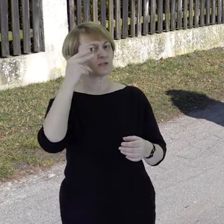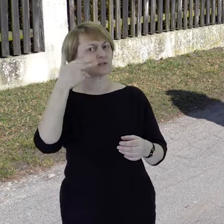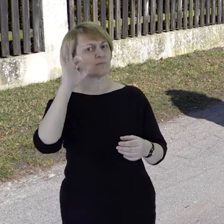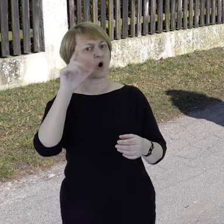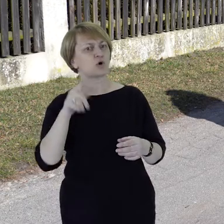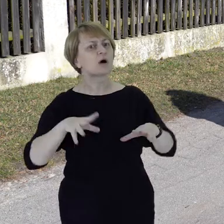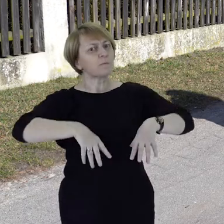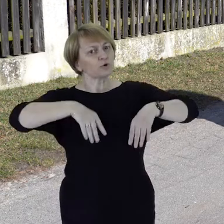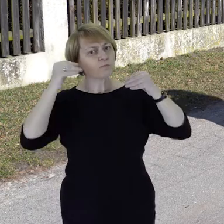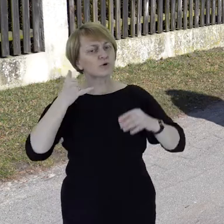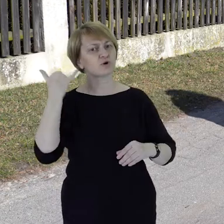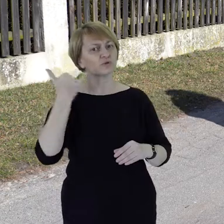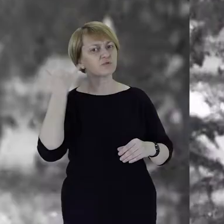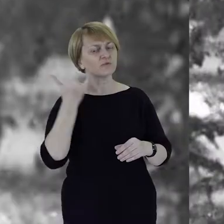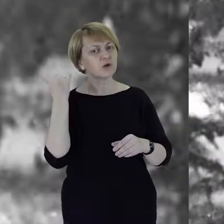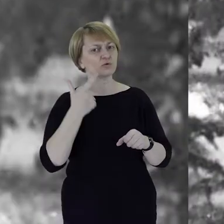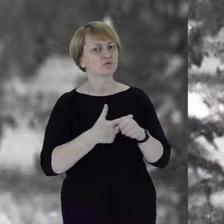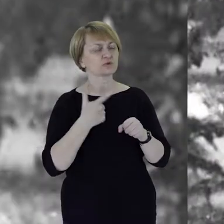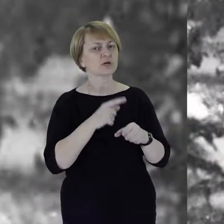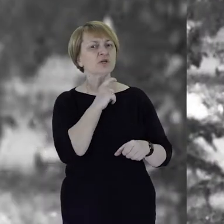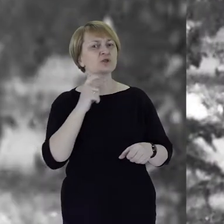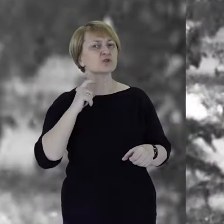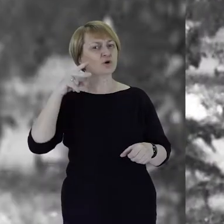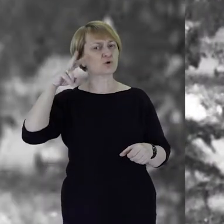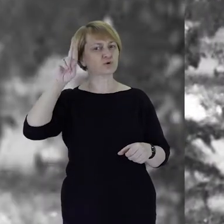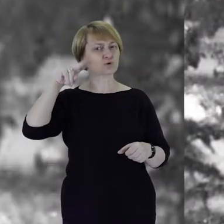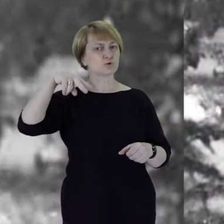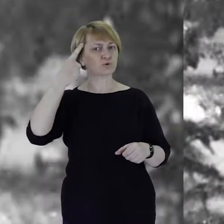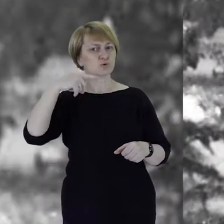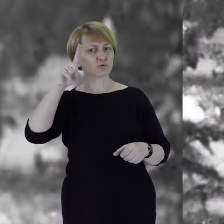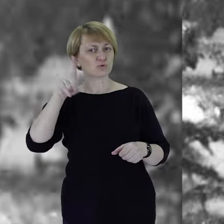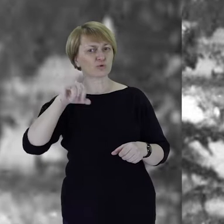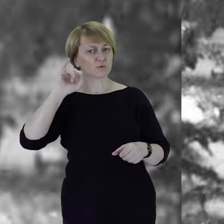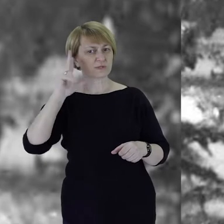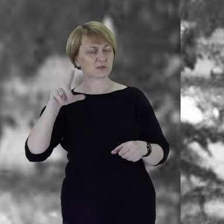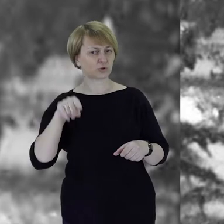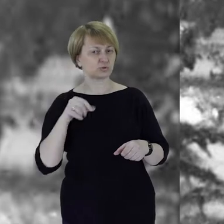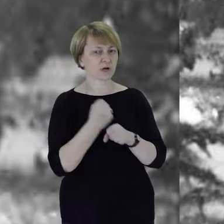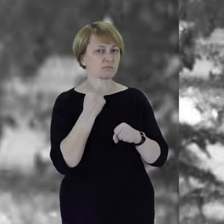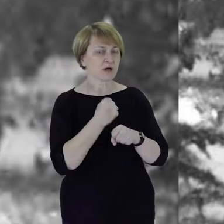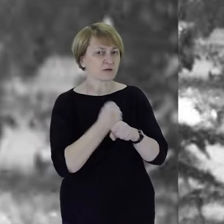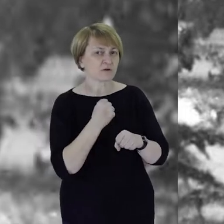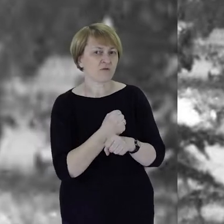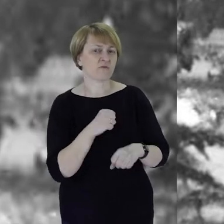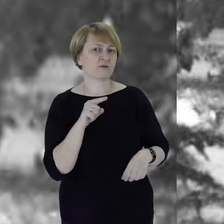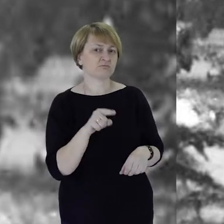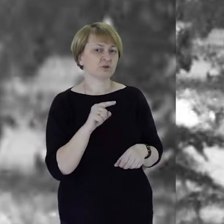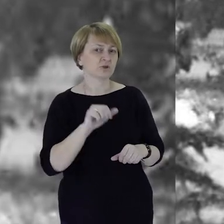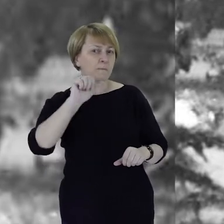sięgając później do początku wieku XX księdza Rudzkiego tu pracującego, to są właśnie te